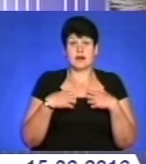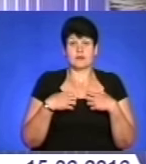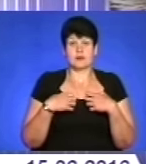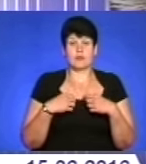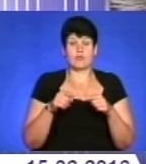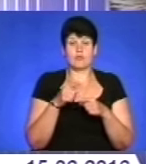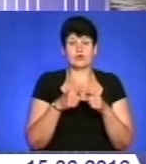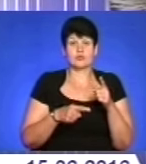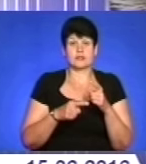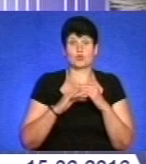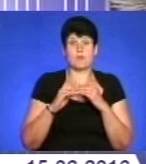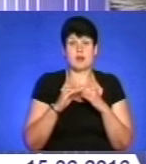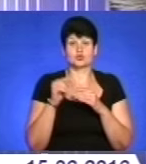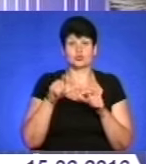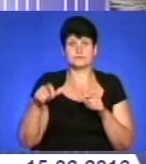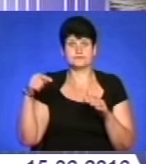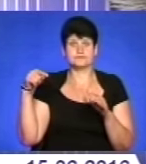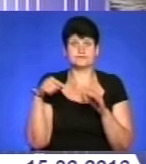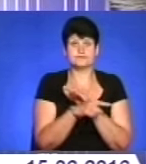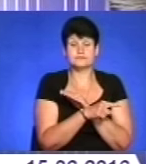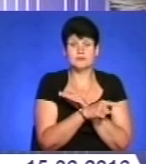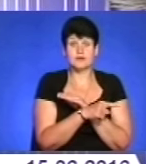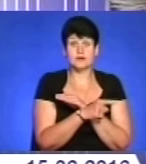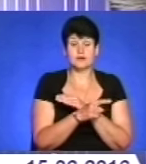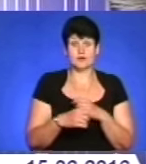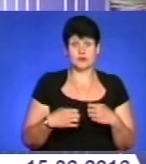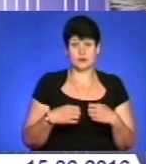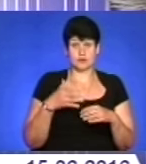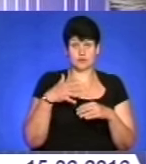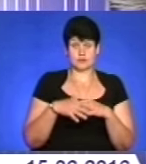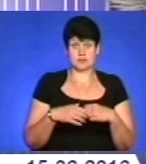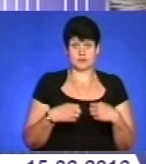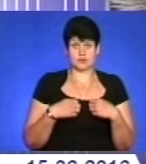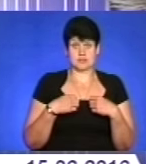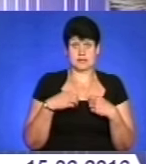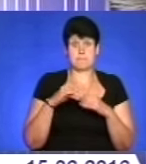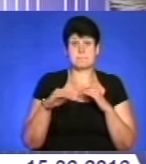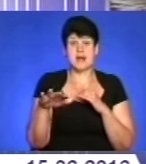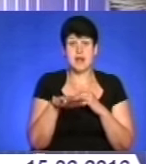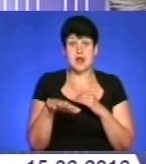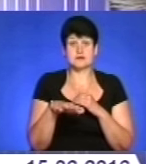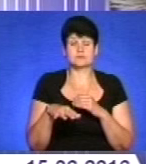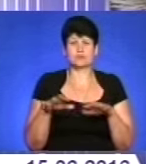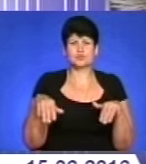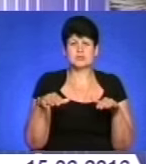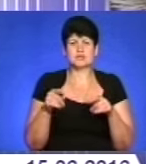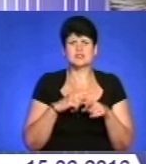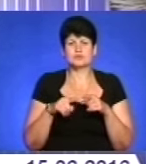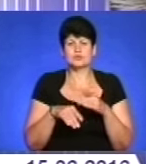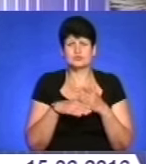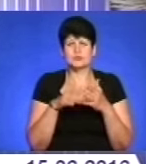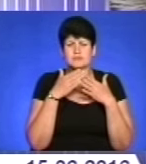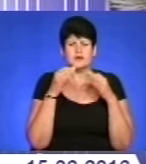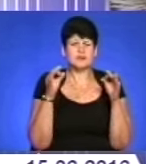пляжа втекло одразу. Ви розумієте, ми в такому шосі пляж був пустий, ні скорої, ні, ну,